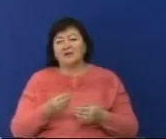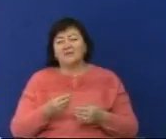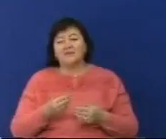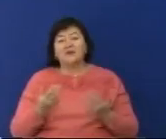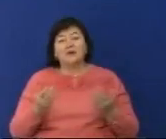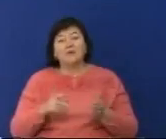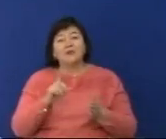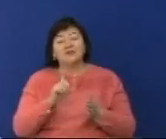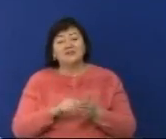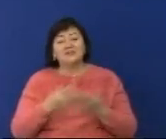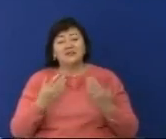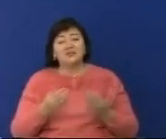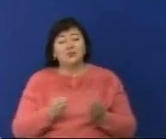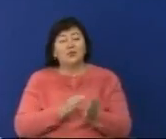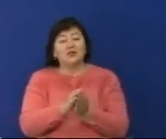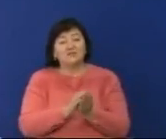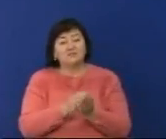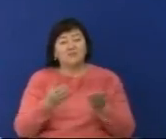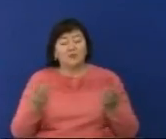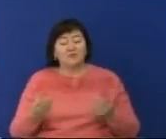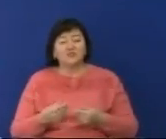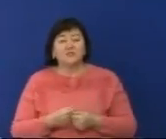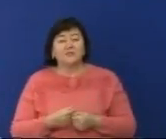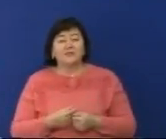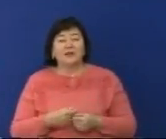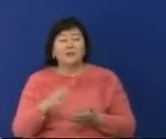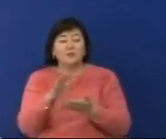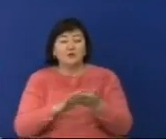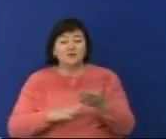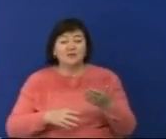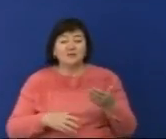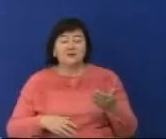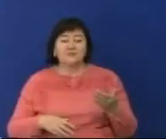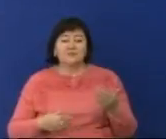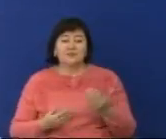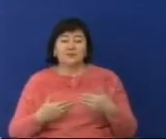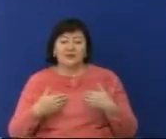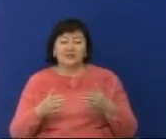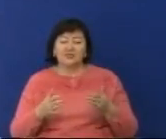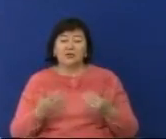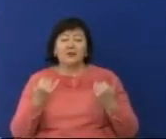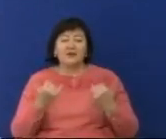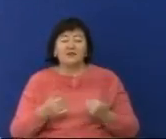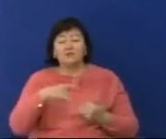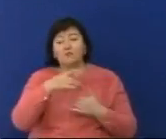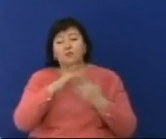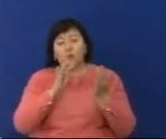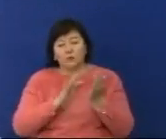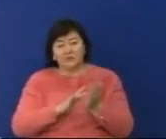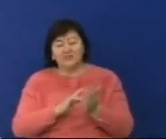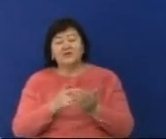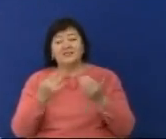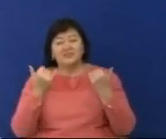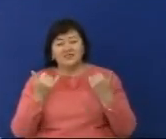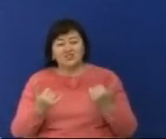арзандаған. Жаңалықтарымызда жалғастырамыз. Қаламызда Латын әліппейін түсіндіру бойынша жаңа еміле